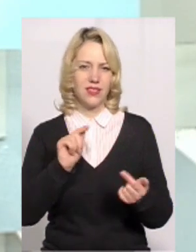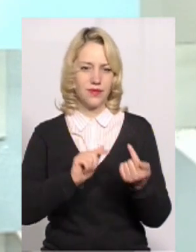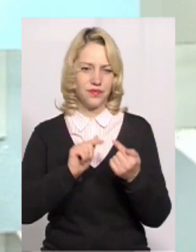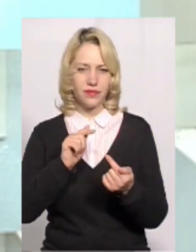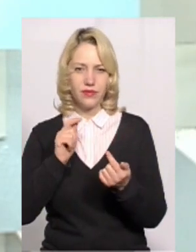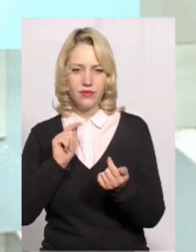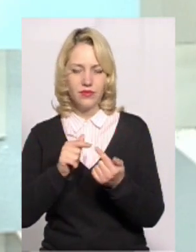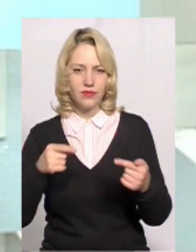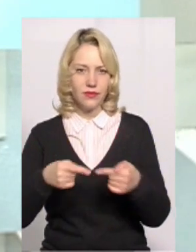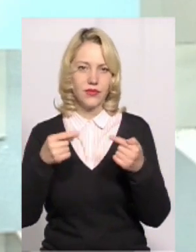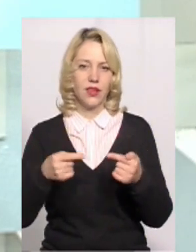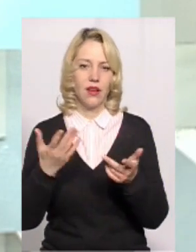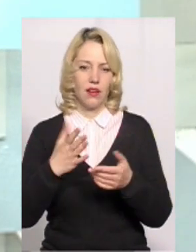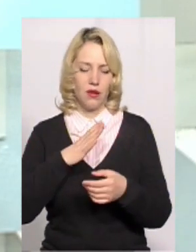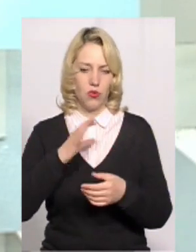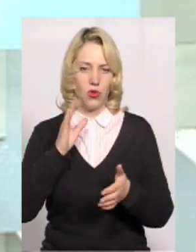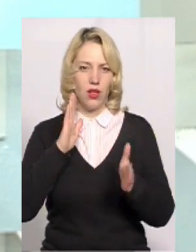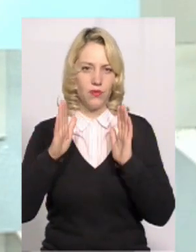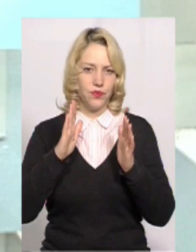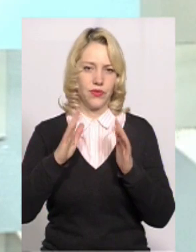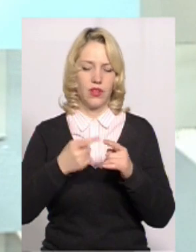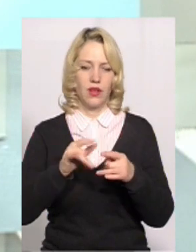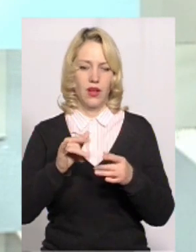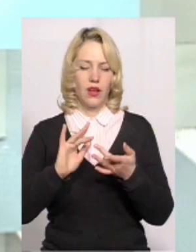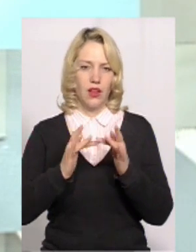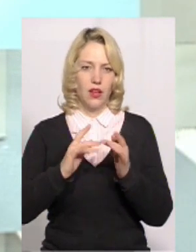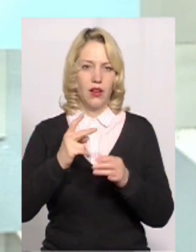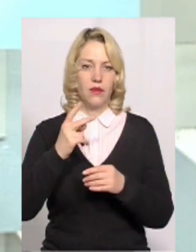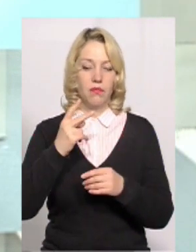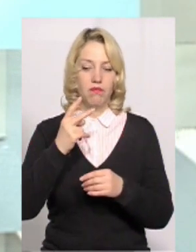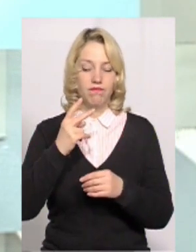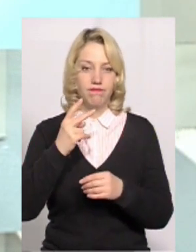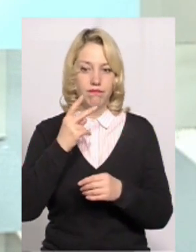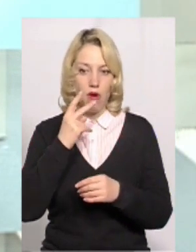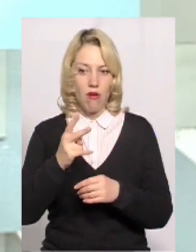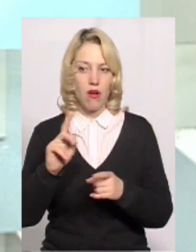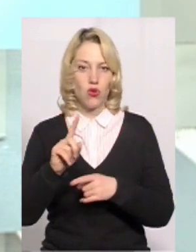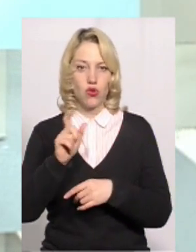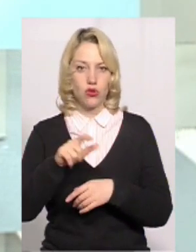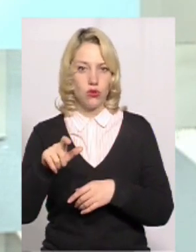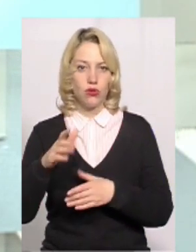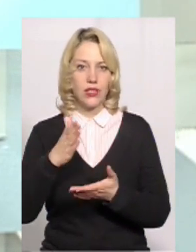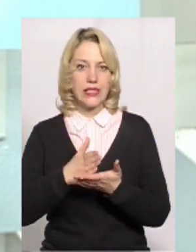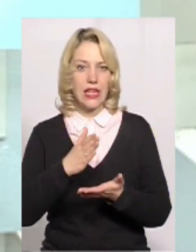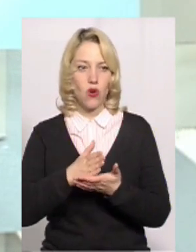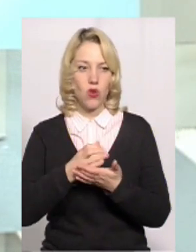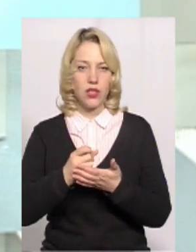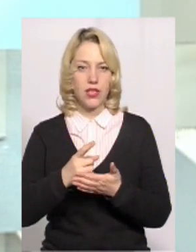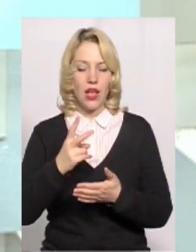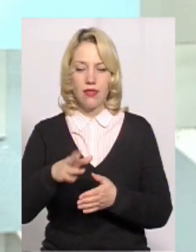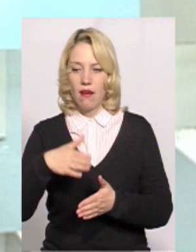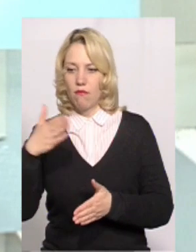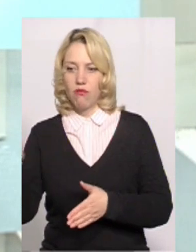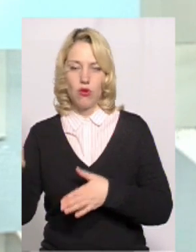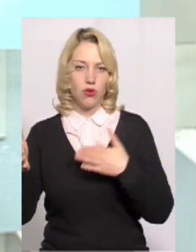соціальних мережах, в безпосередньому спілкуванні, вона показує те, що люди знаходилися інколи на протилежних